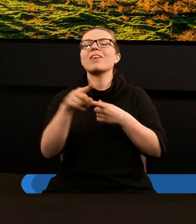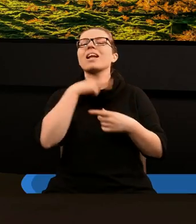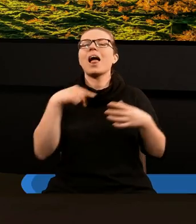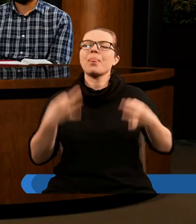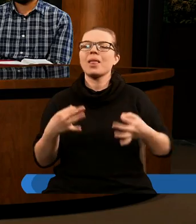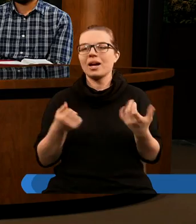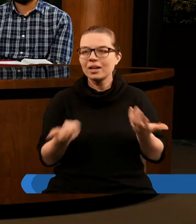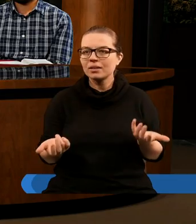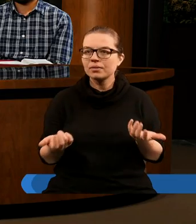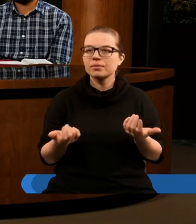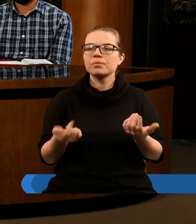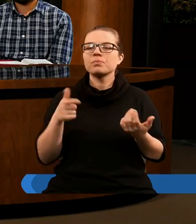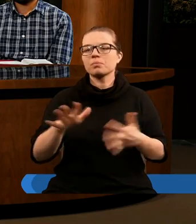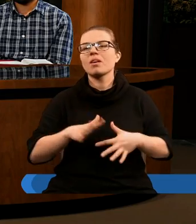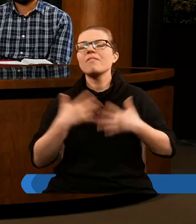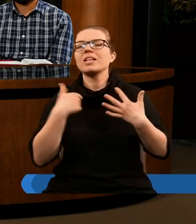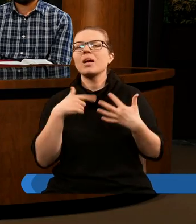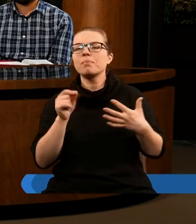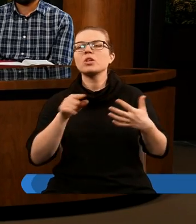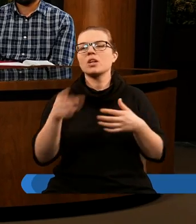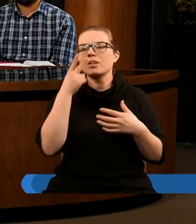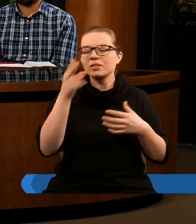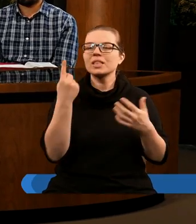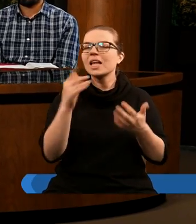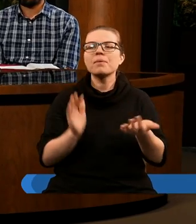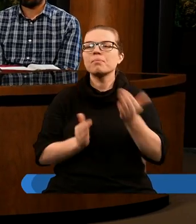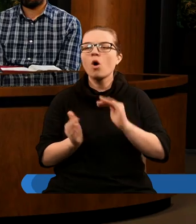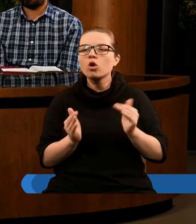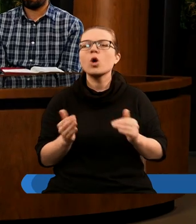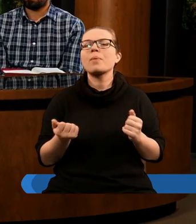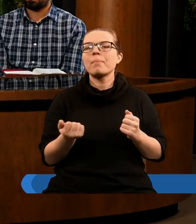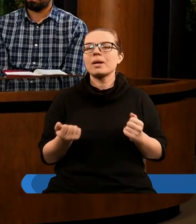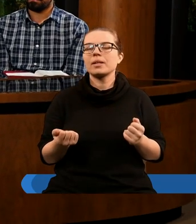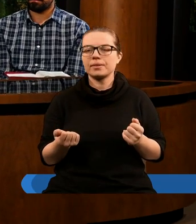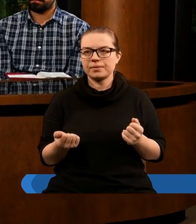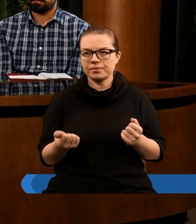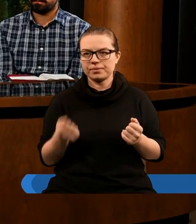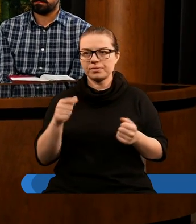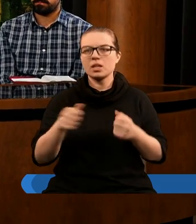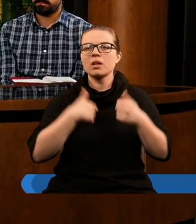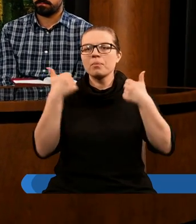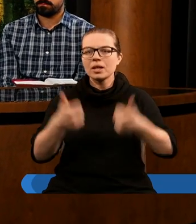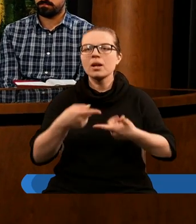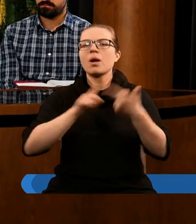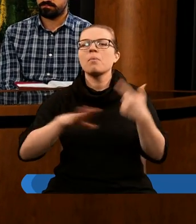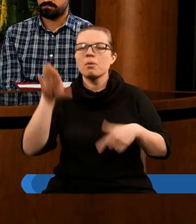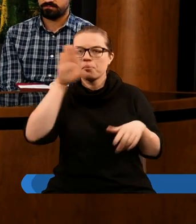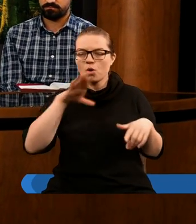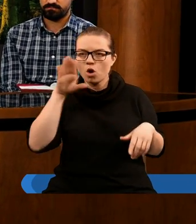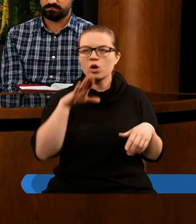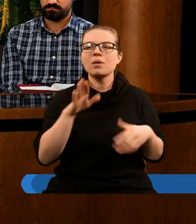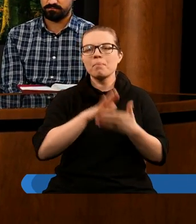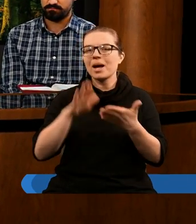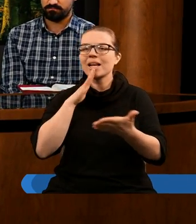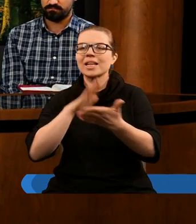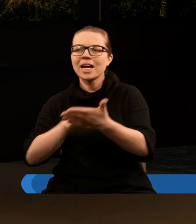dla nas? Wydaje mi się, że jedynym sposobem, aby stanąć przed Panem Bogiem